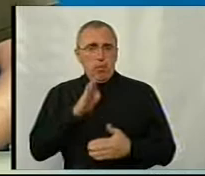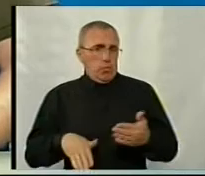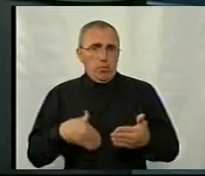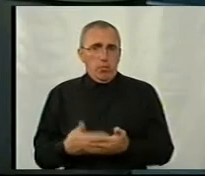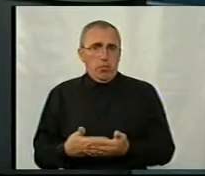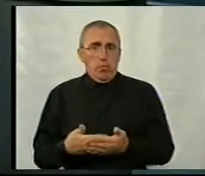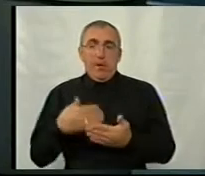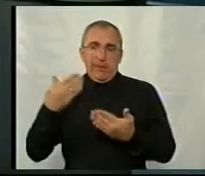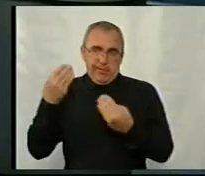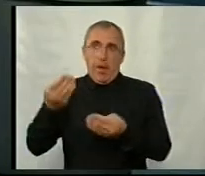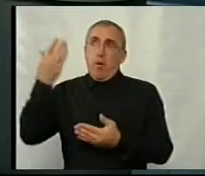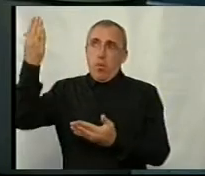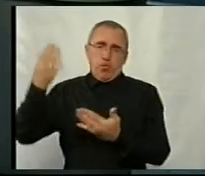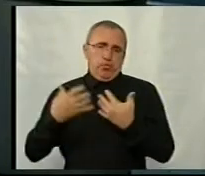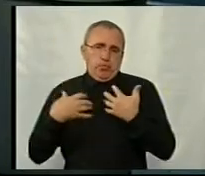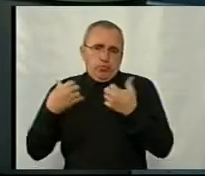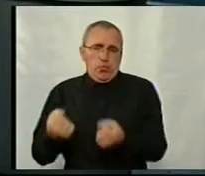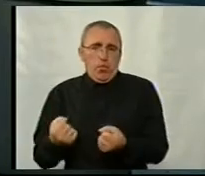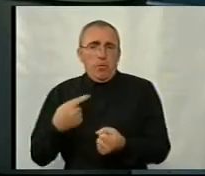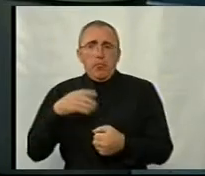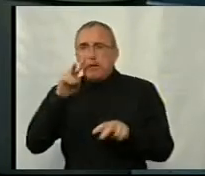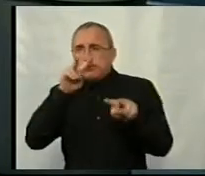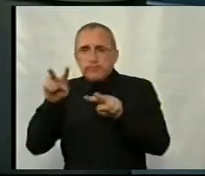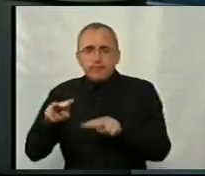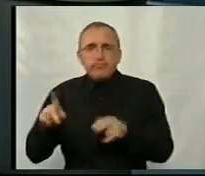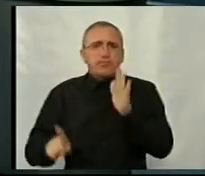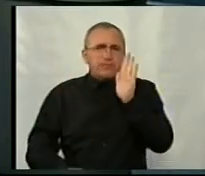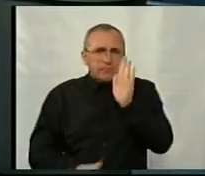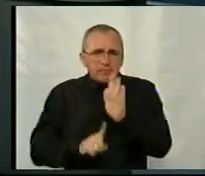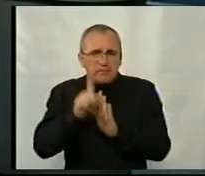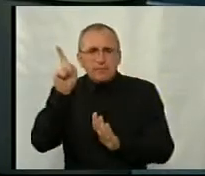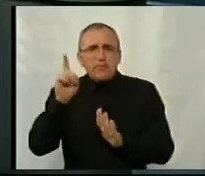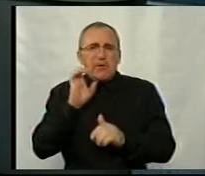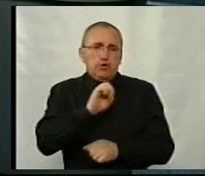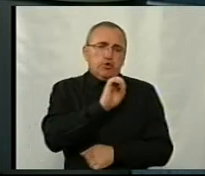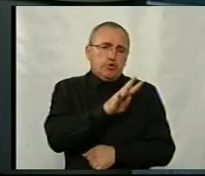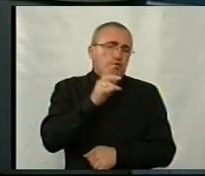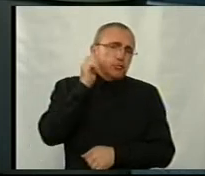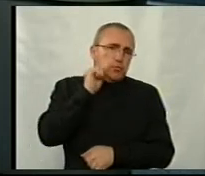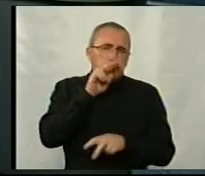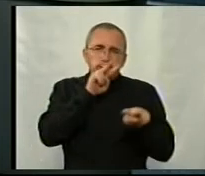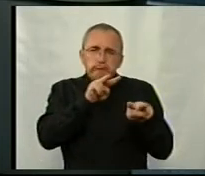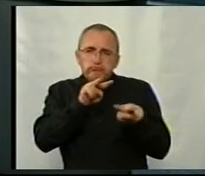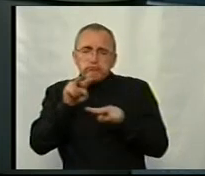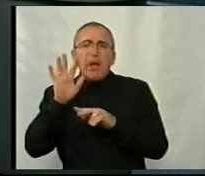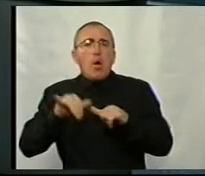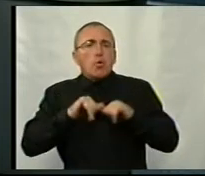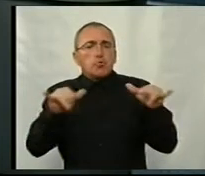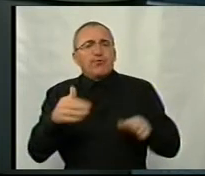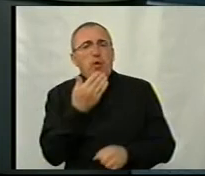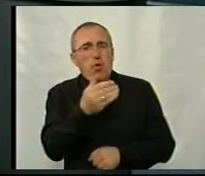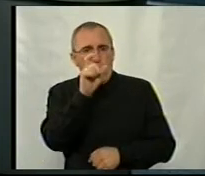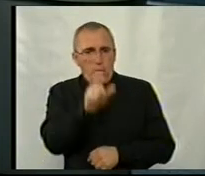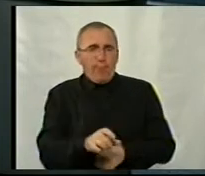пір, дай Бог йому здоров'я. Тому ми слідкуємо спочатку, з 14 років, слідкуємо, як розвивалася його